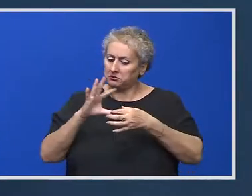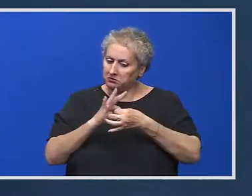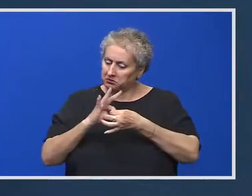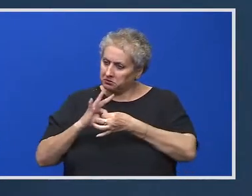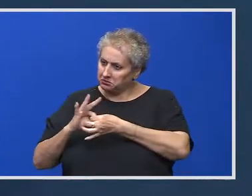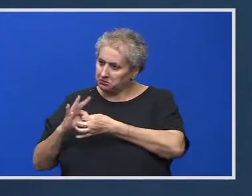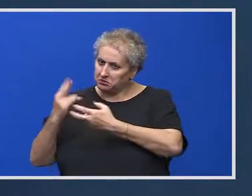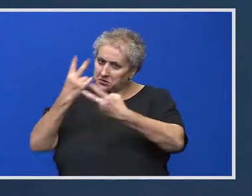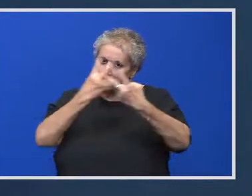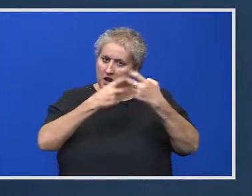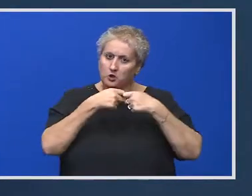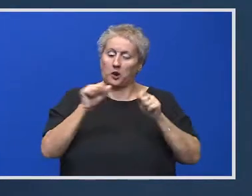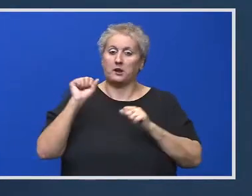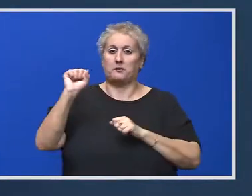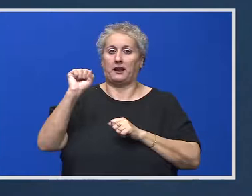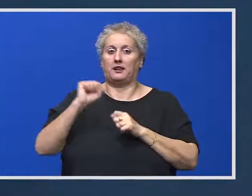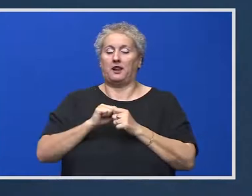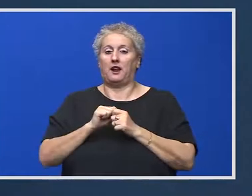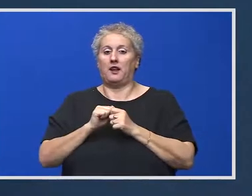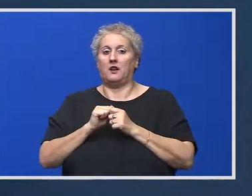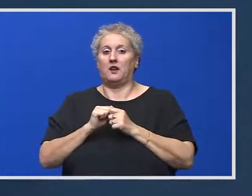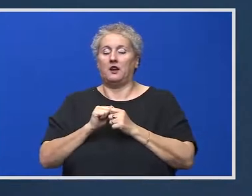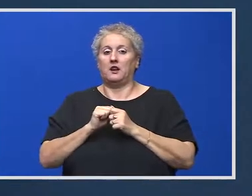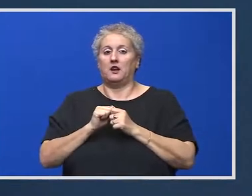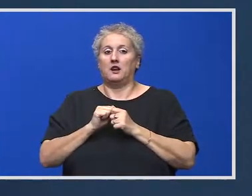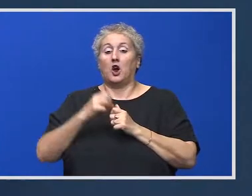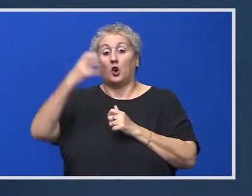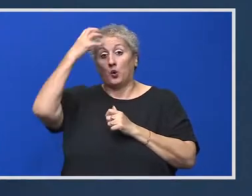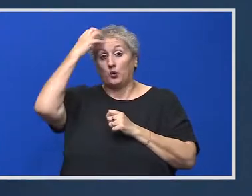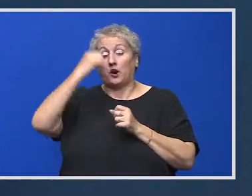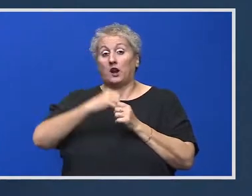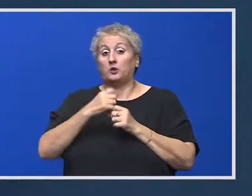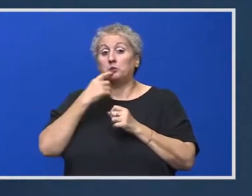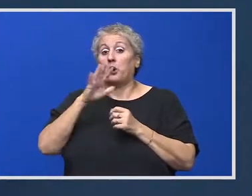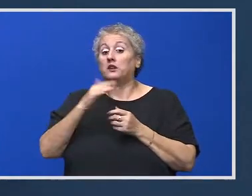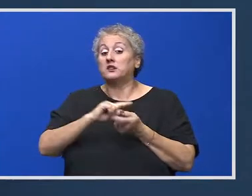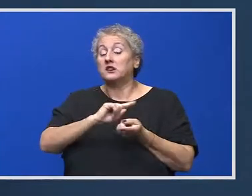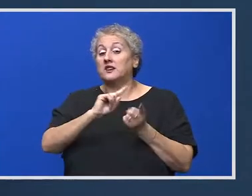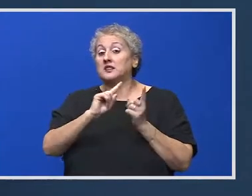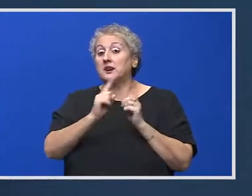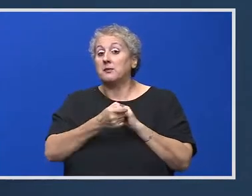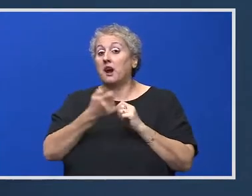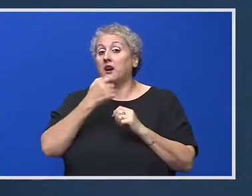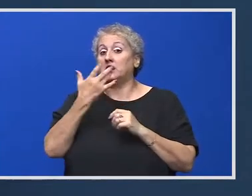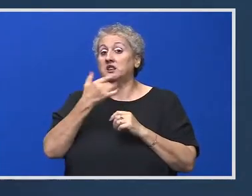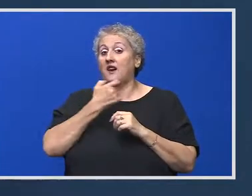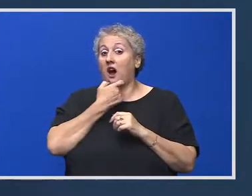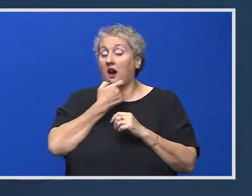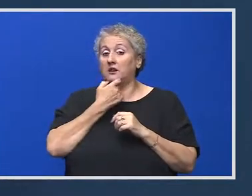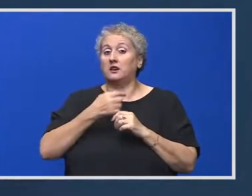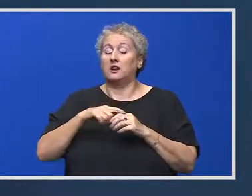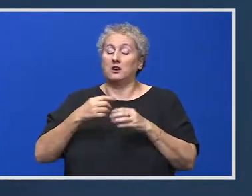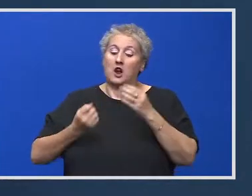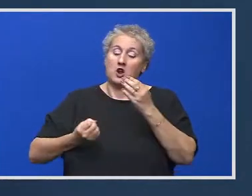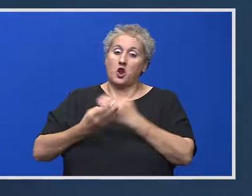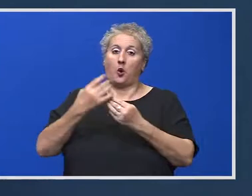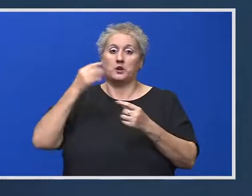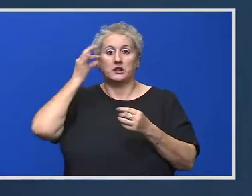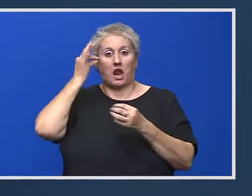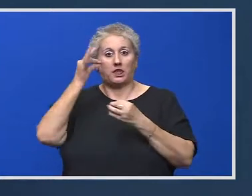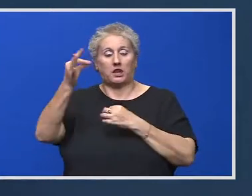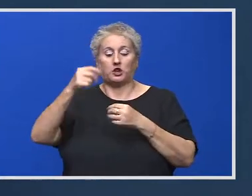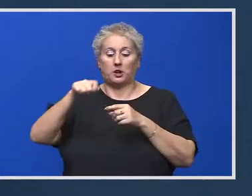că guvernul actual sau actuala majoritate se va schimba probabil în câțiva ani și atunci ar putea să vină cu o nouă strategie pe